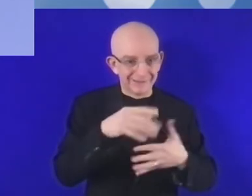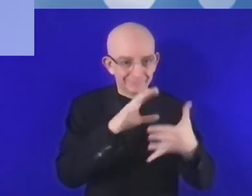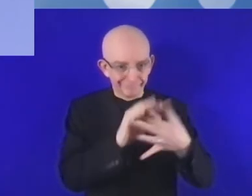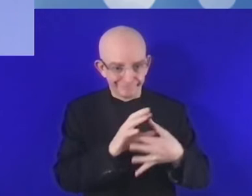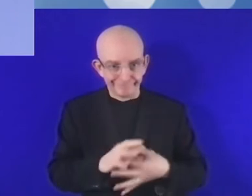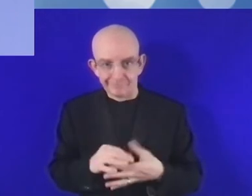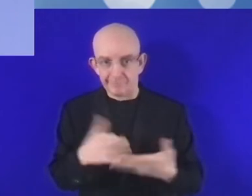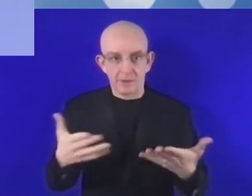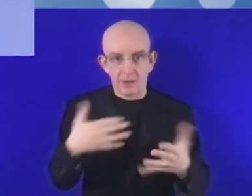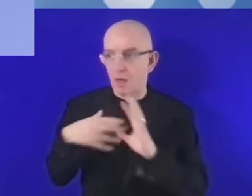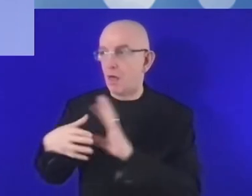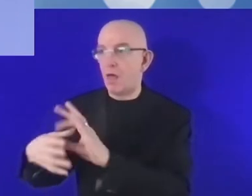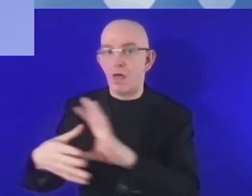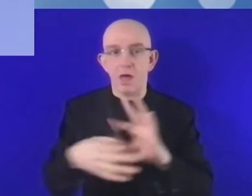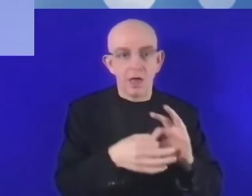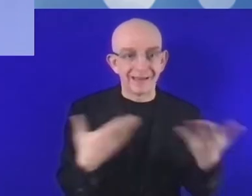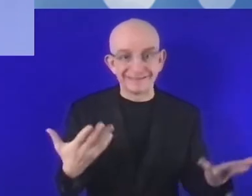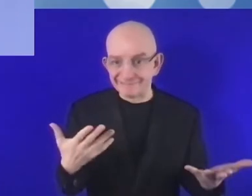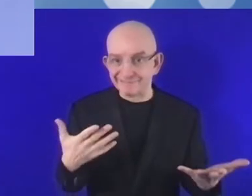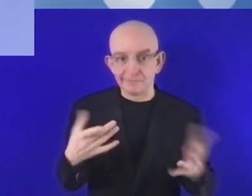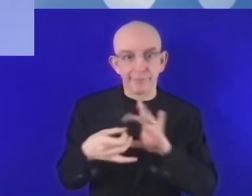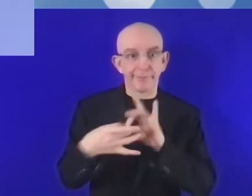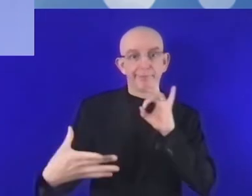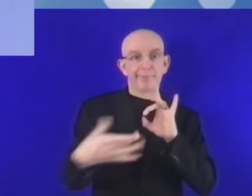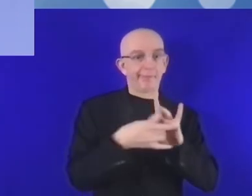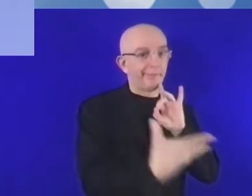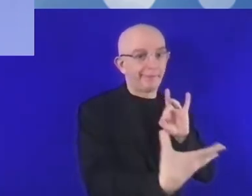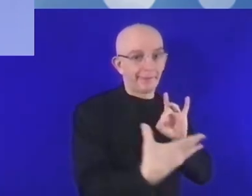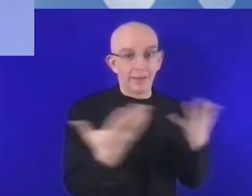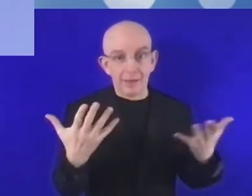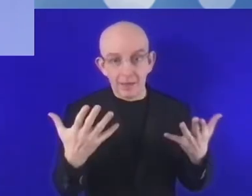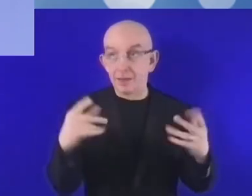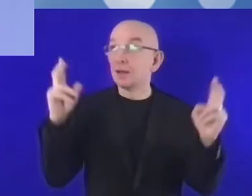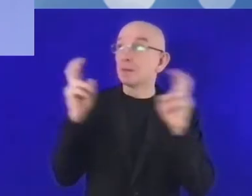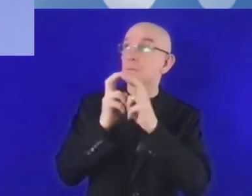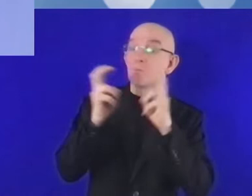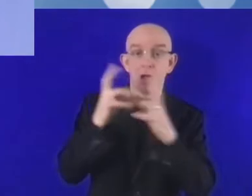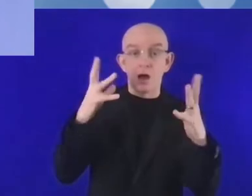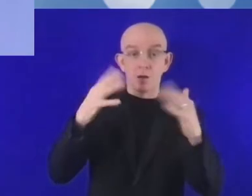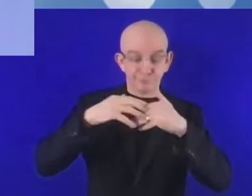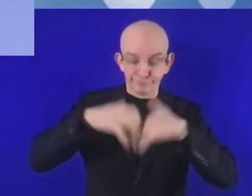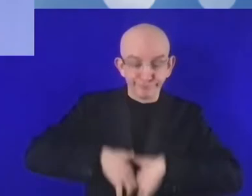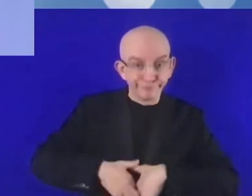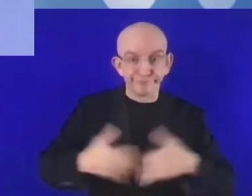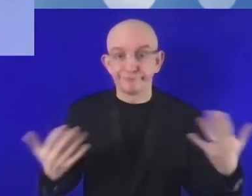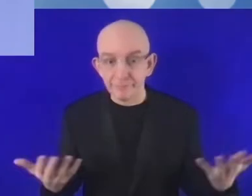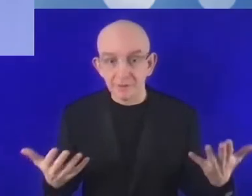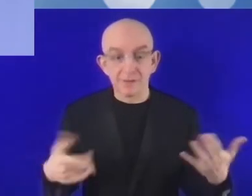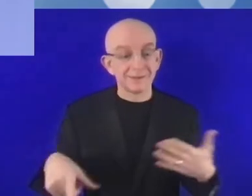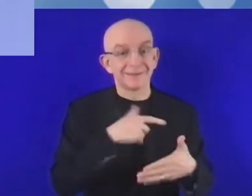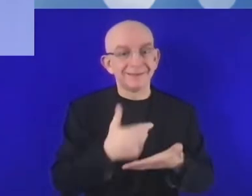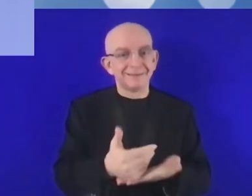łączności, to nie możemy myśleć o cyberbezpieczeństwie, nie możemy myśleć o zwiększaniu